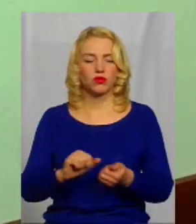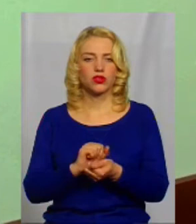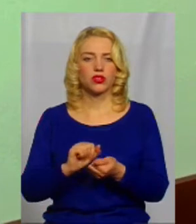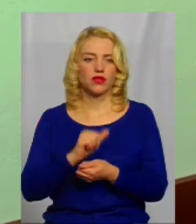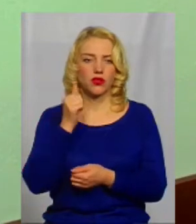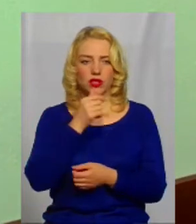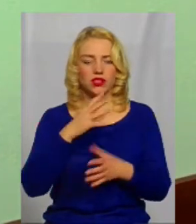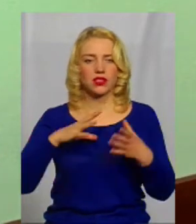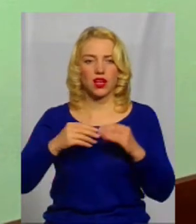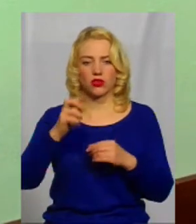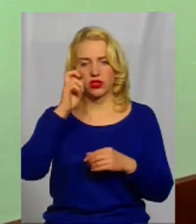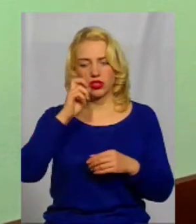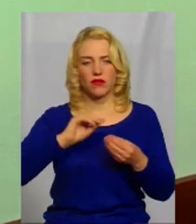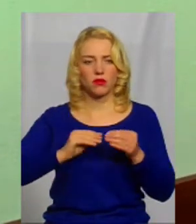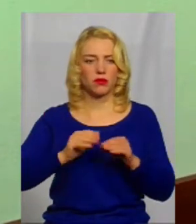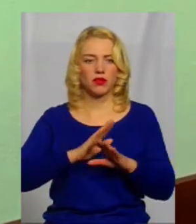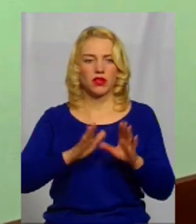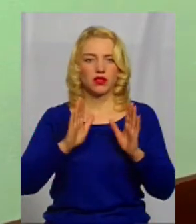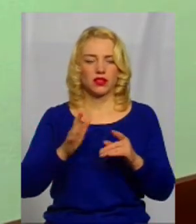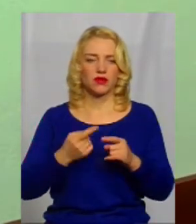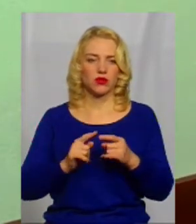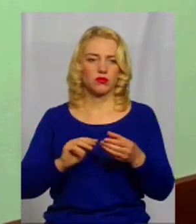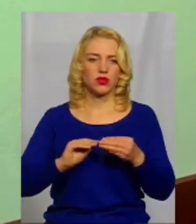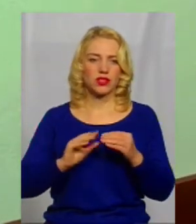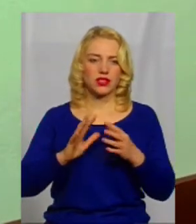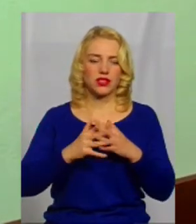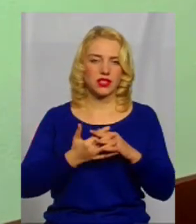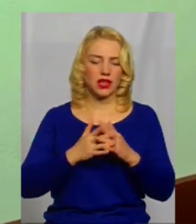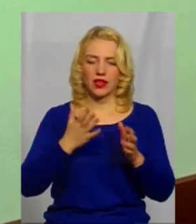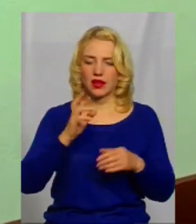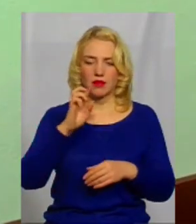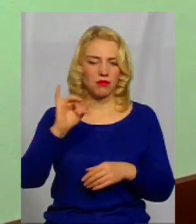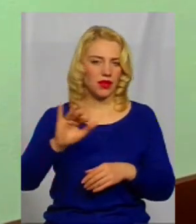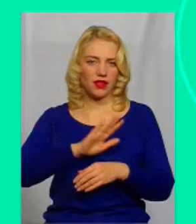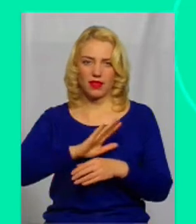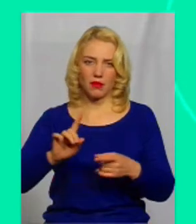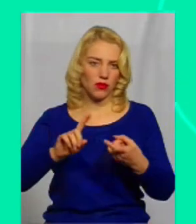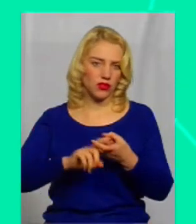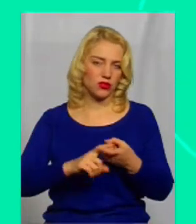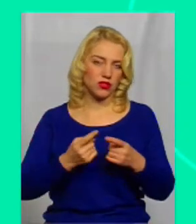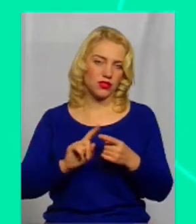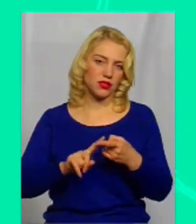загальнодержавна проблема не тільки в даному селі, і я би її не пов'язувала з даним господарством.